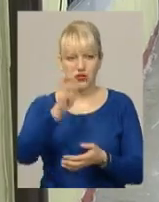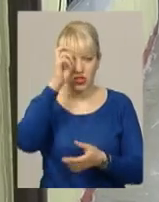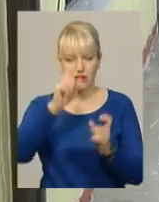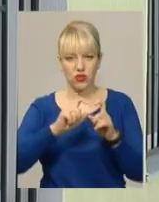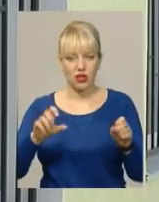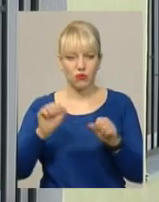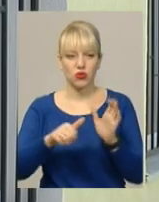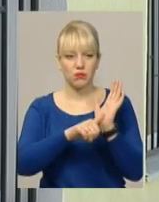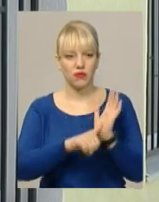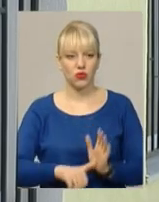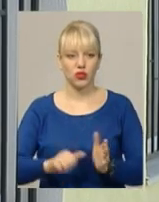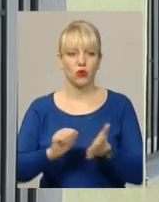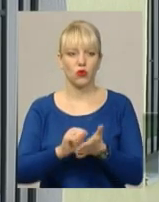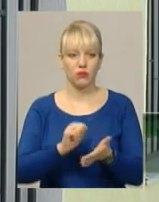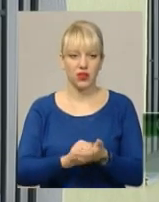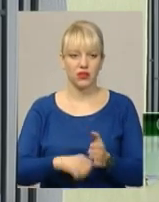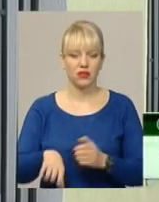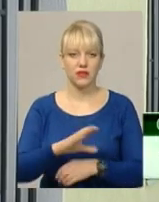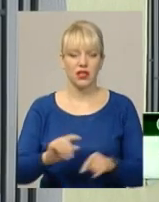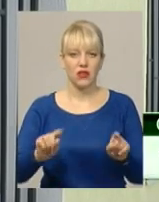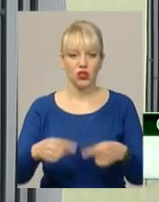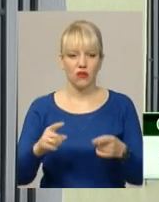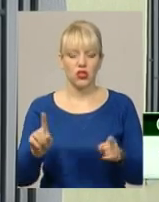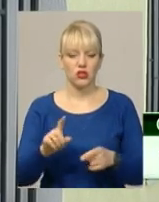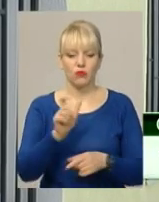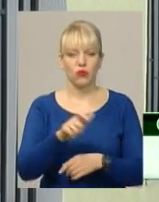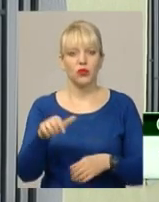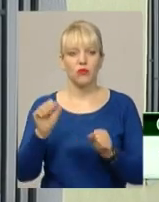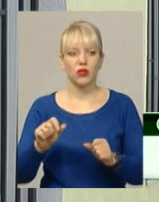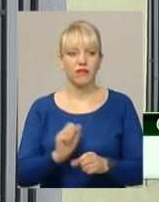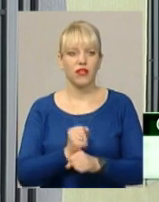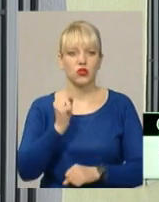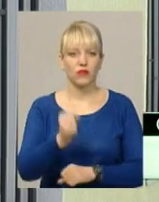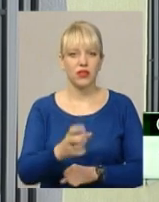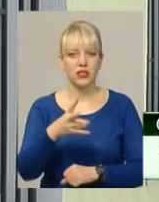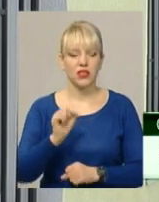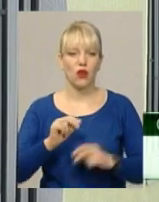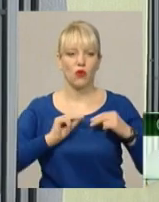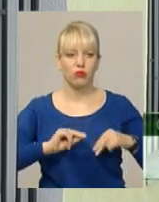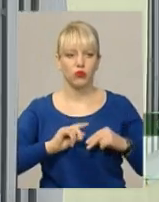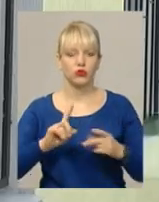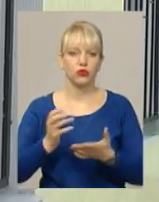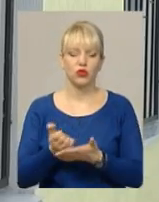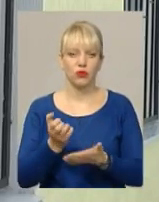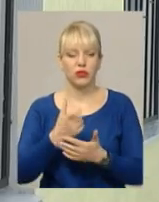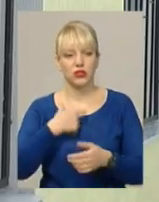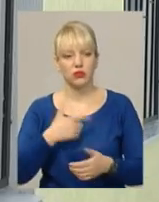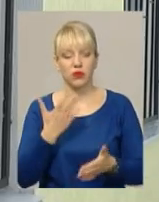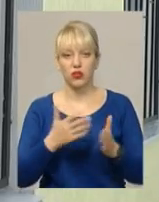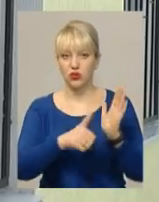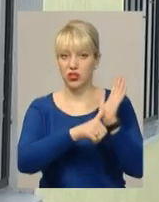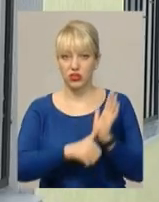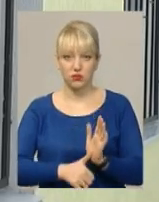можна півроку. Документи всі відновлюємо, щоб вони могли влаштуватися на роботу, піти щось заробити собі. Якщо за 6